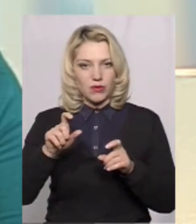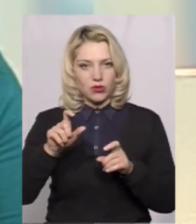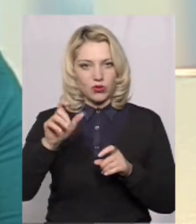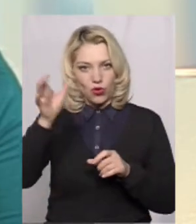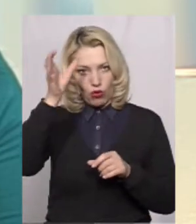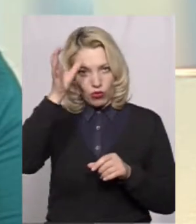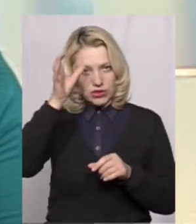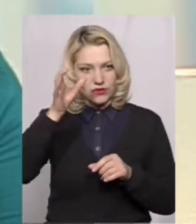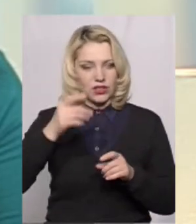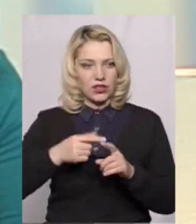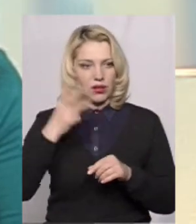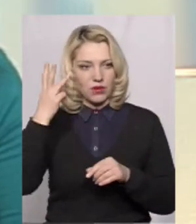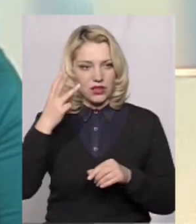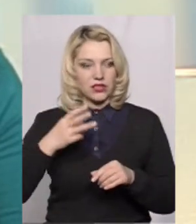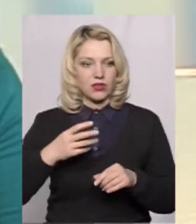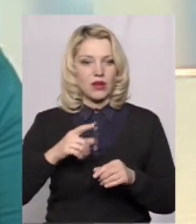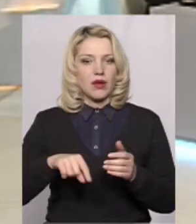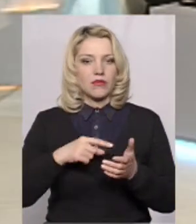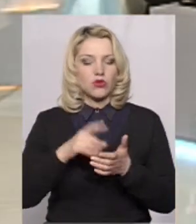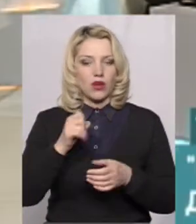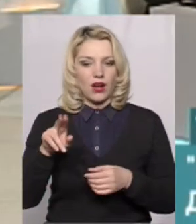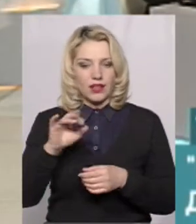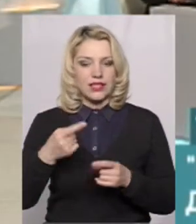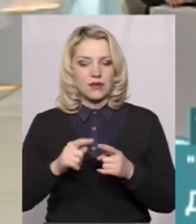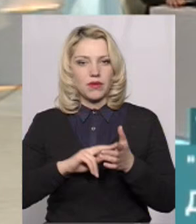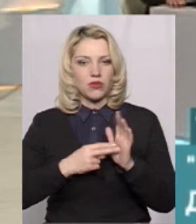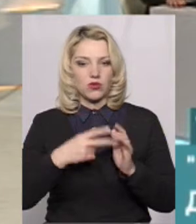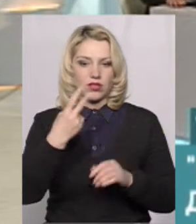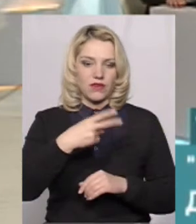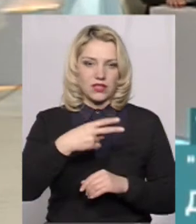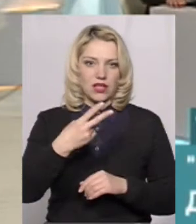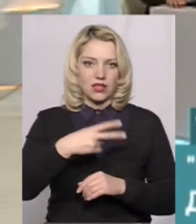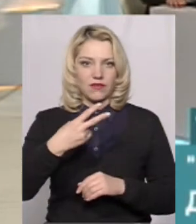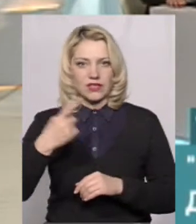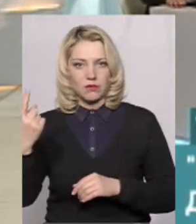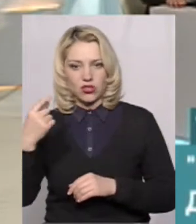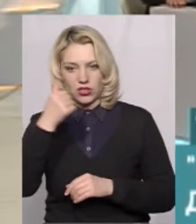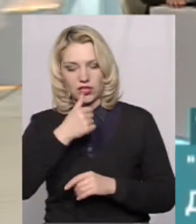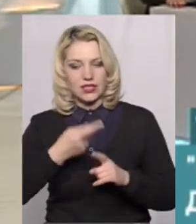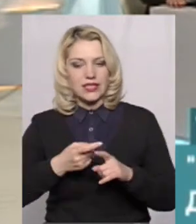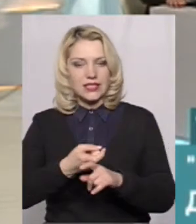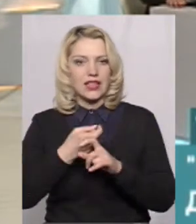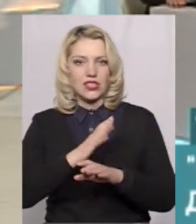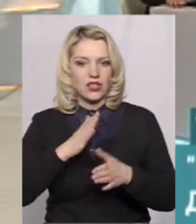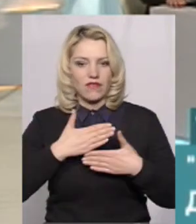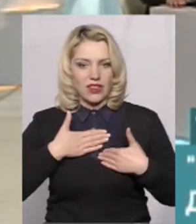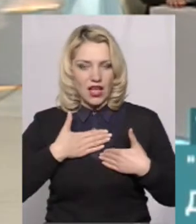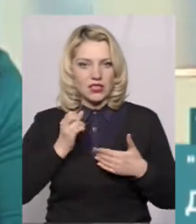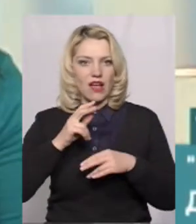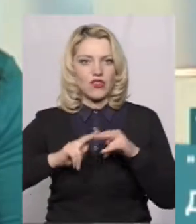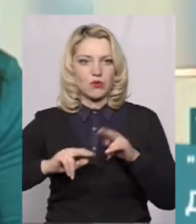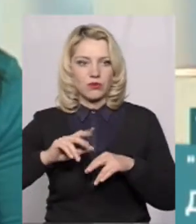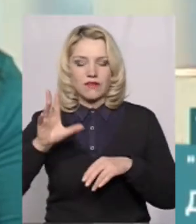ну, на 19-20 рік. Це залежить не тільки від нас, але і від самого будівництва. Всі зусилля